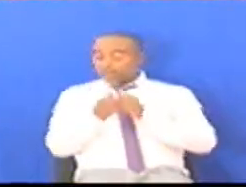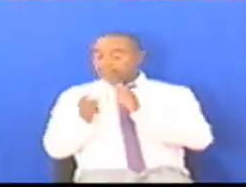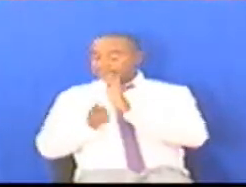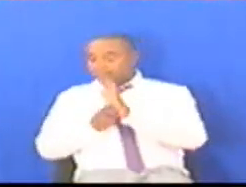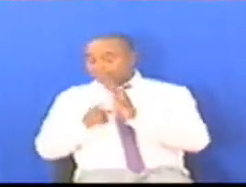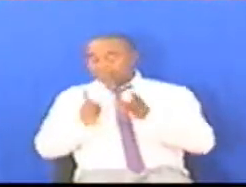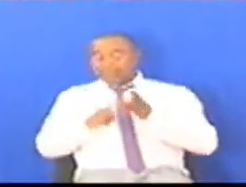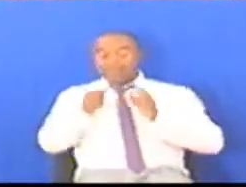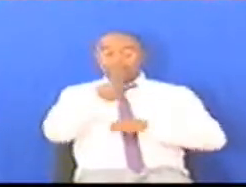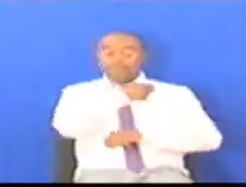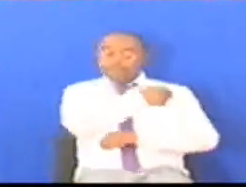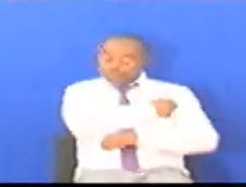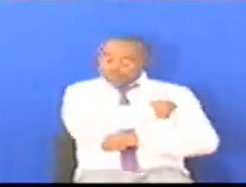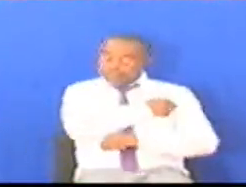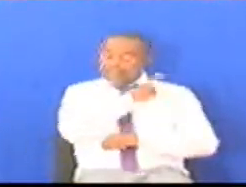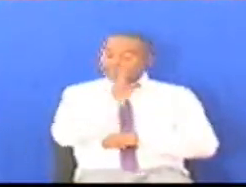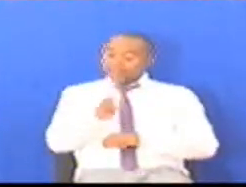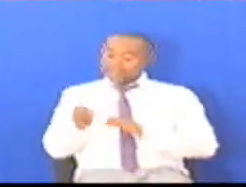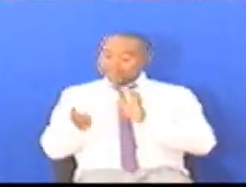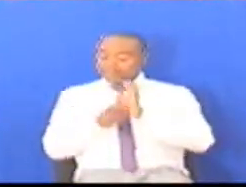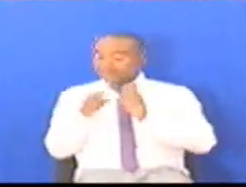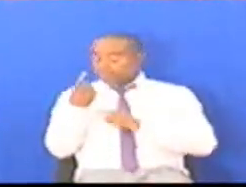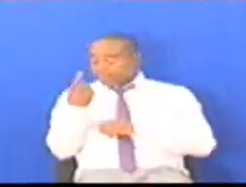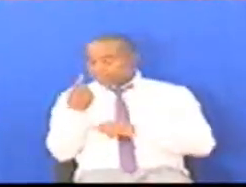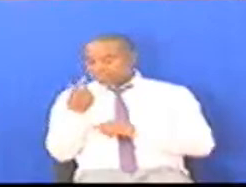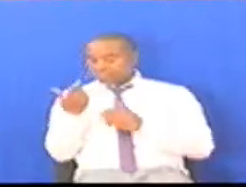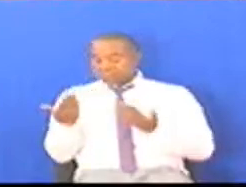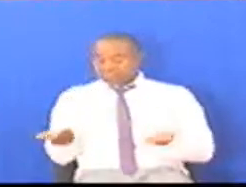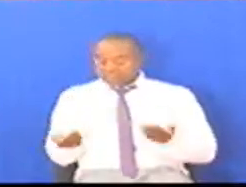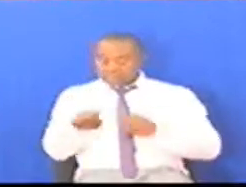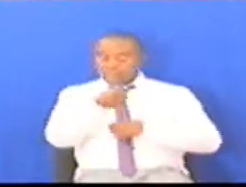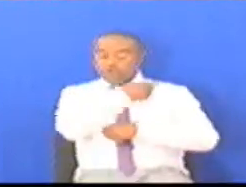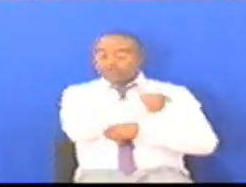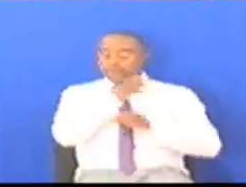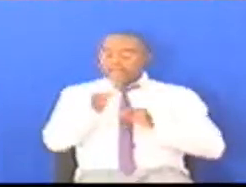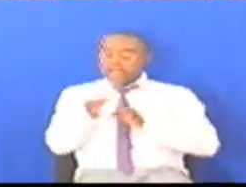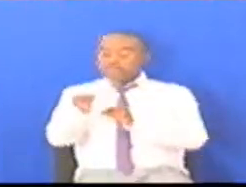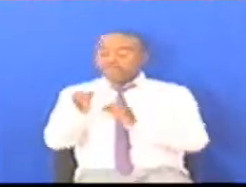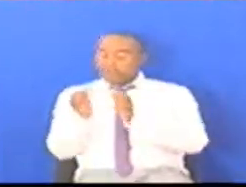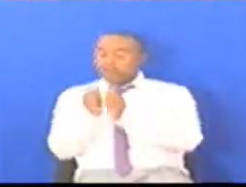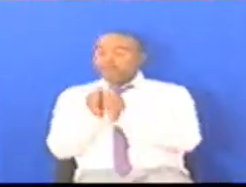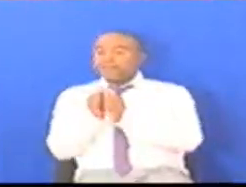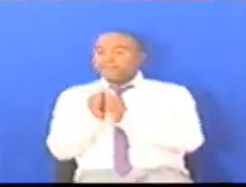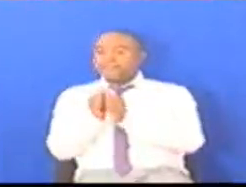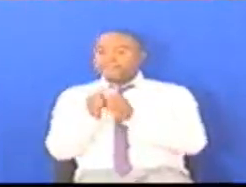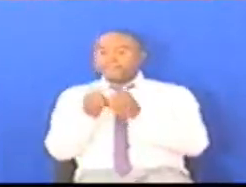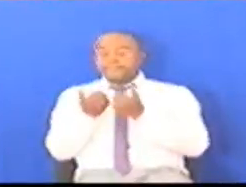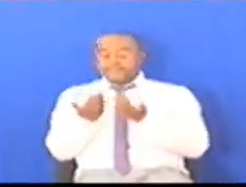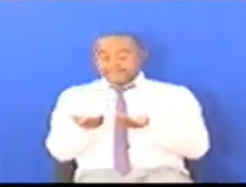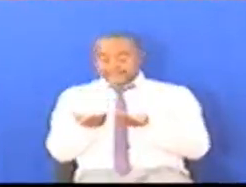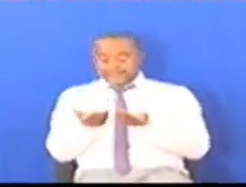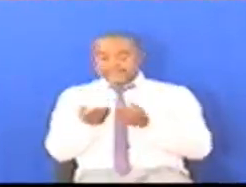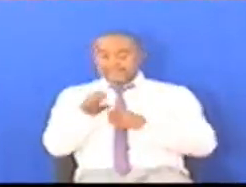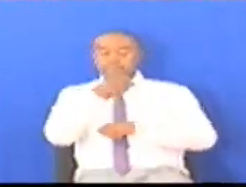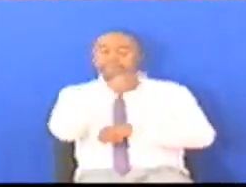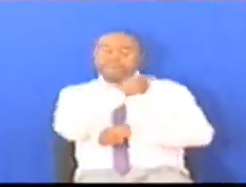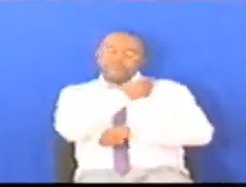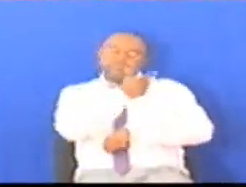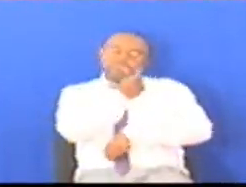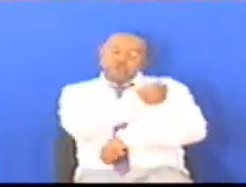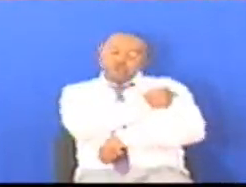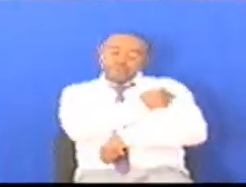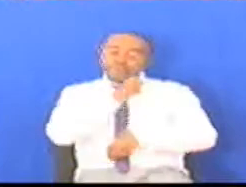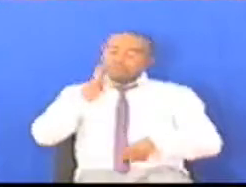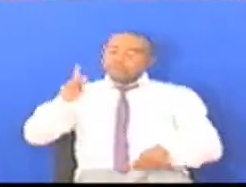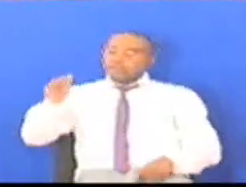Wa kuminanane Mashauri Sabini na moja Hospitaliza Rufaa Kumi Zambamba Na hilo Hospitaliza Kanda Tatu